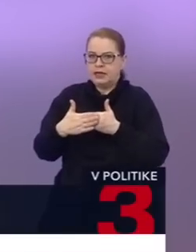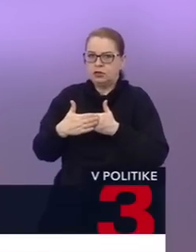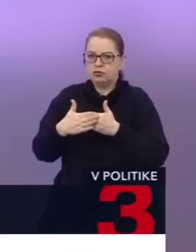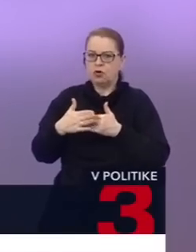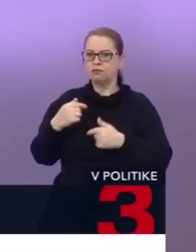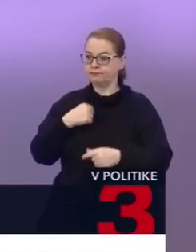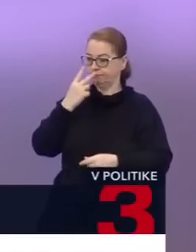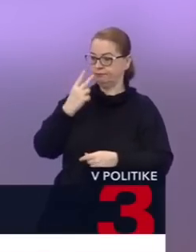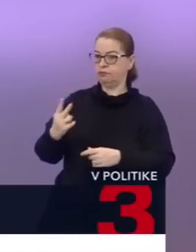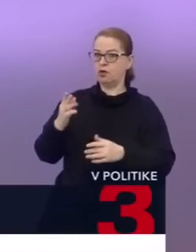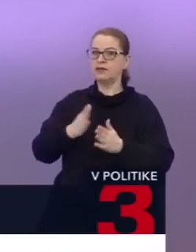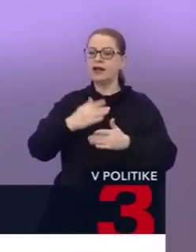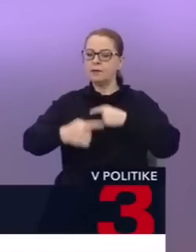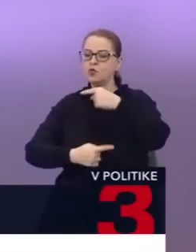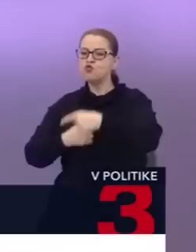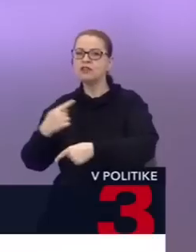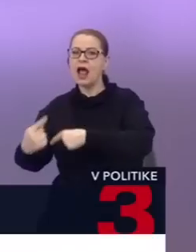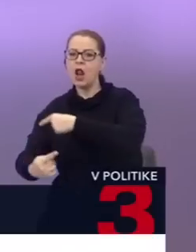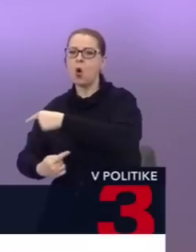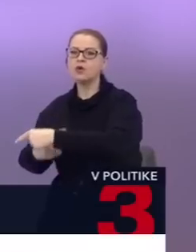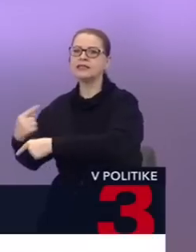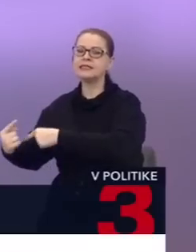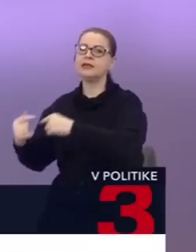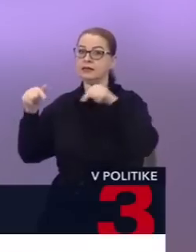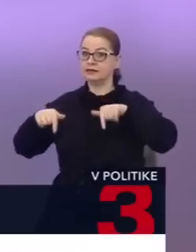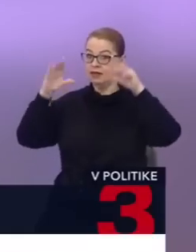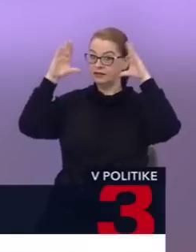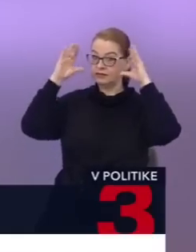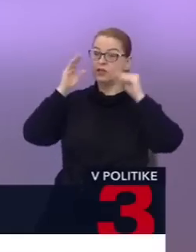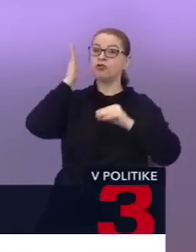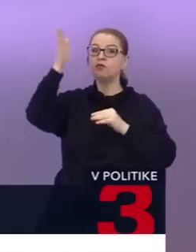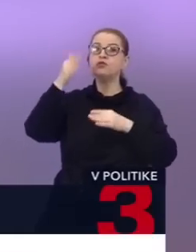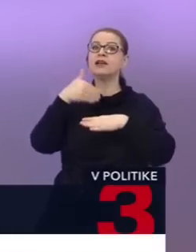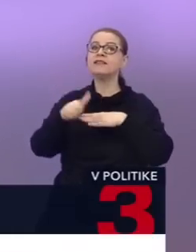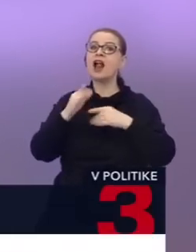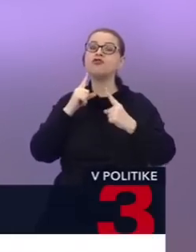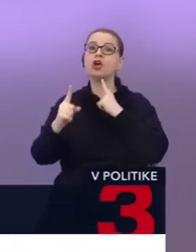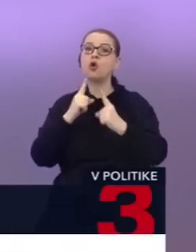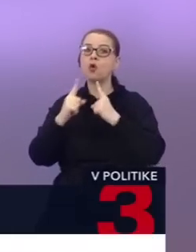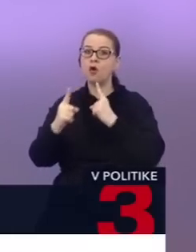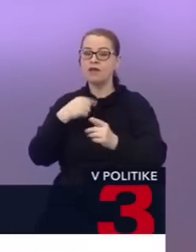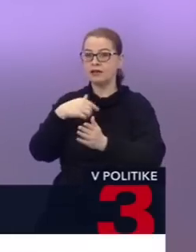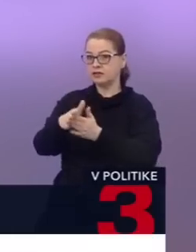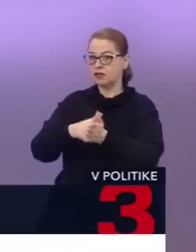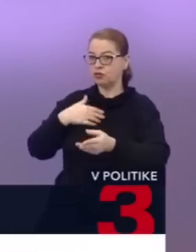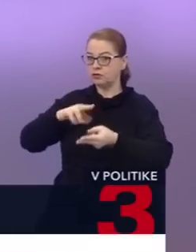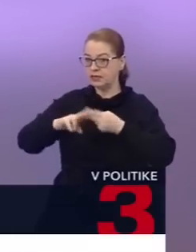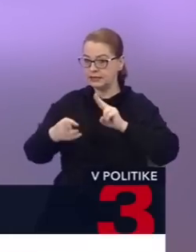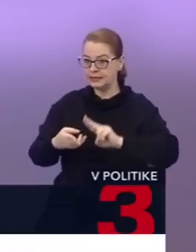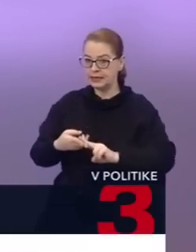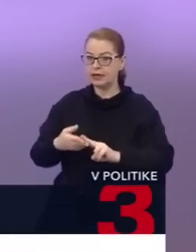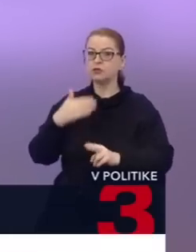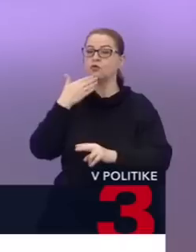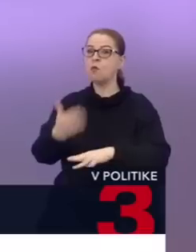Keď si pozrieme trošku ten sled udalostí, tak viac menej dnes večer bude ďalšie rokovanie, ktoré sme začali v stredu. Hneď